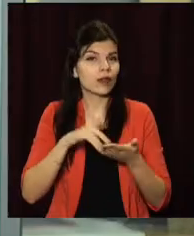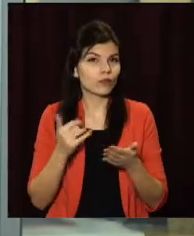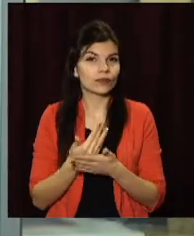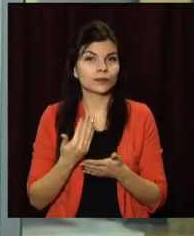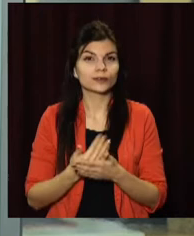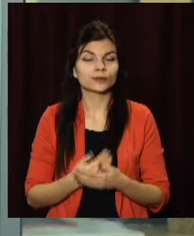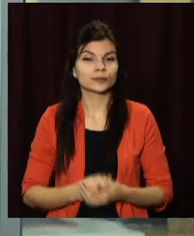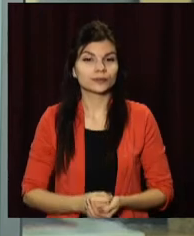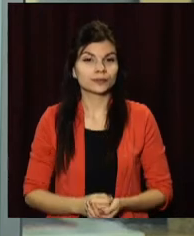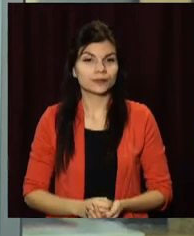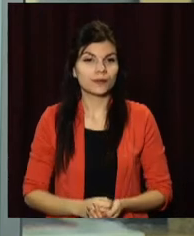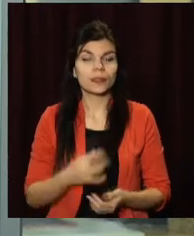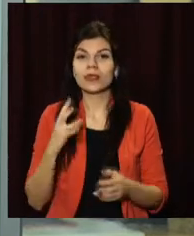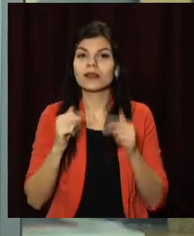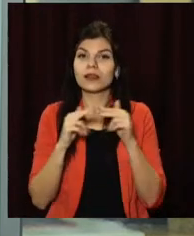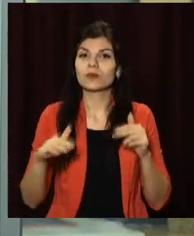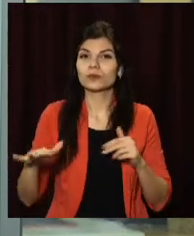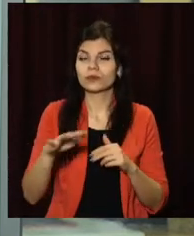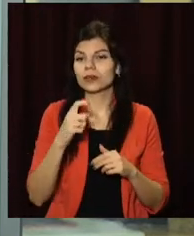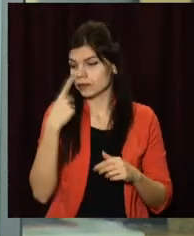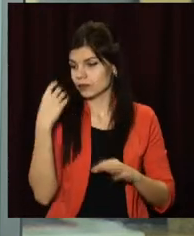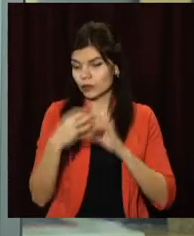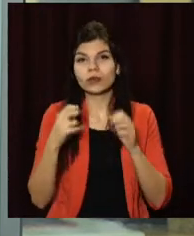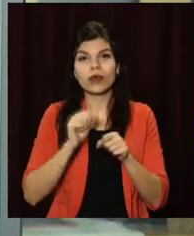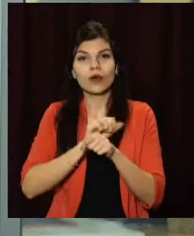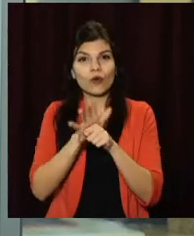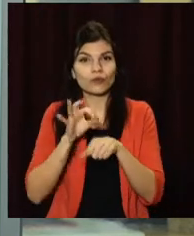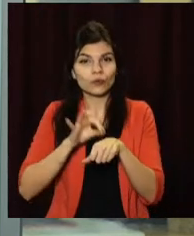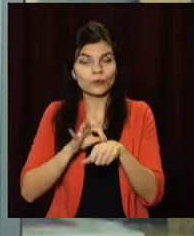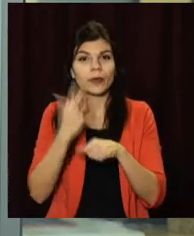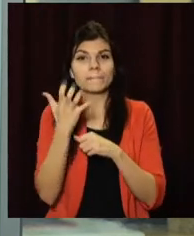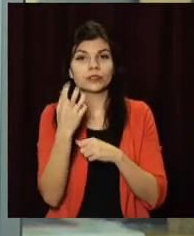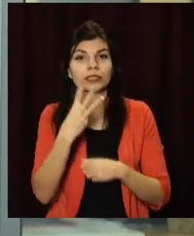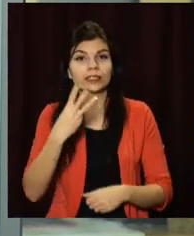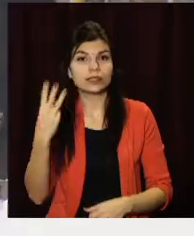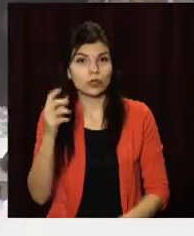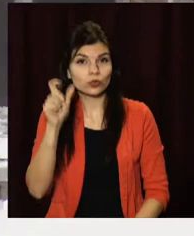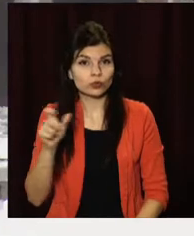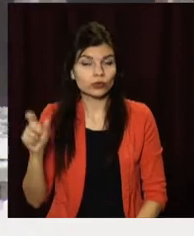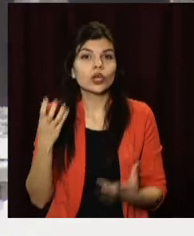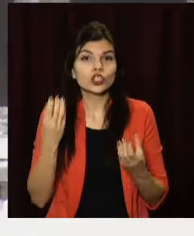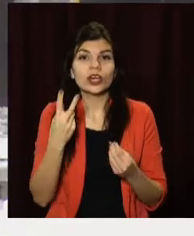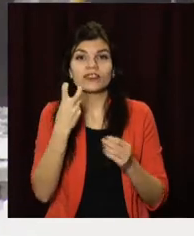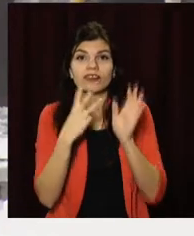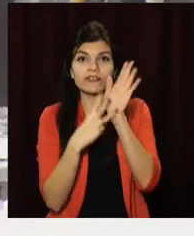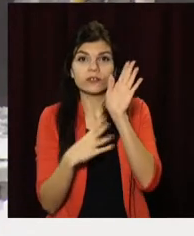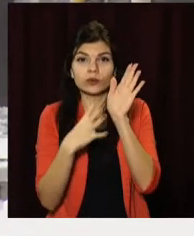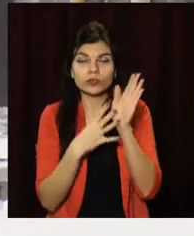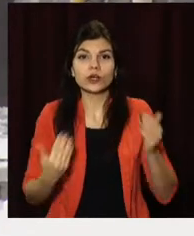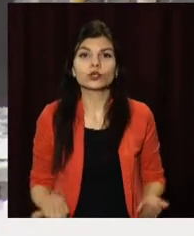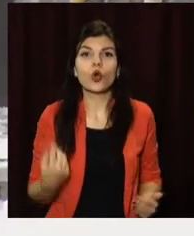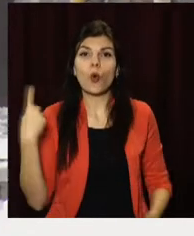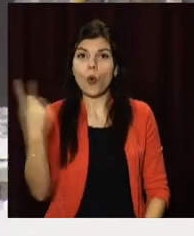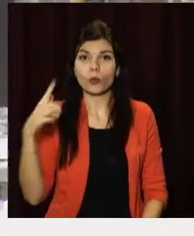На Дніпропетровщині за добу на коронавірус захворіли 533 людини, ще 289 мешканців області